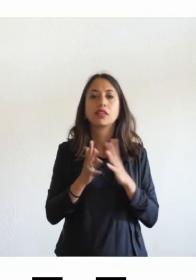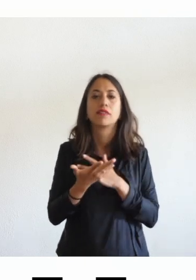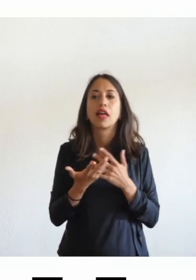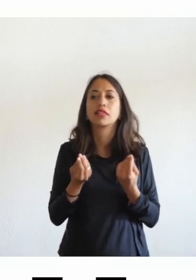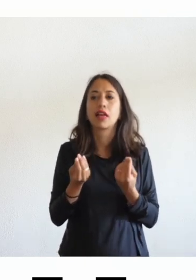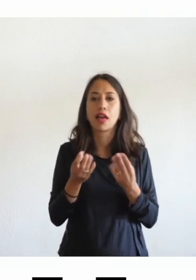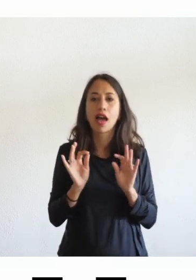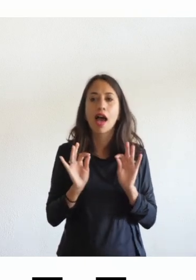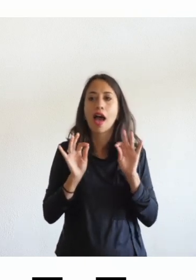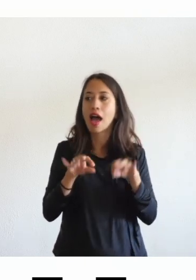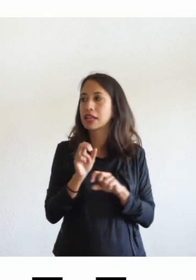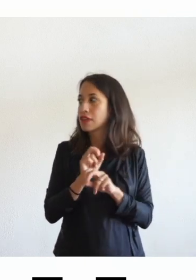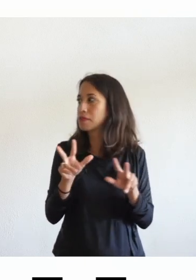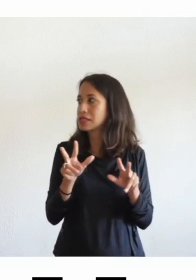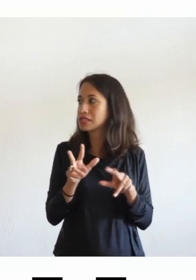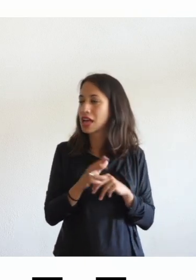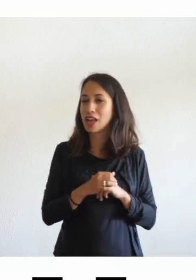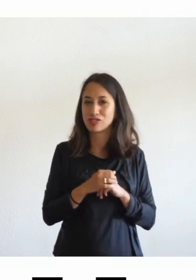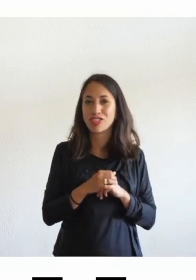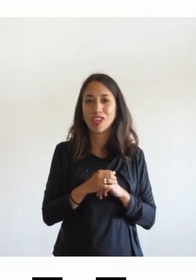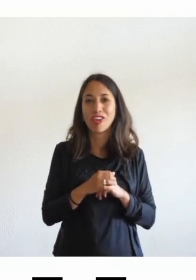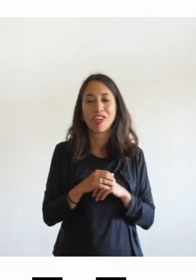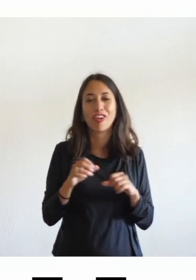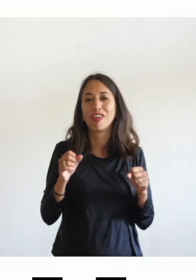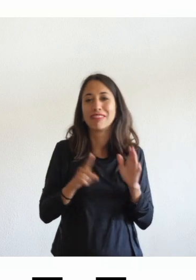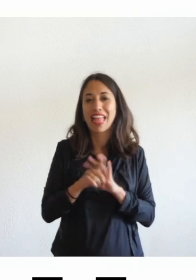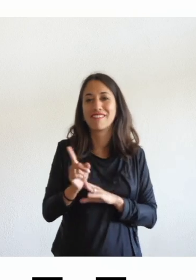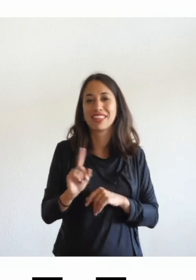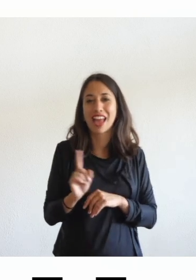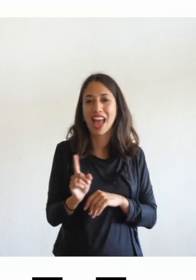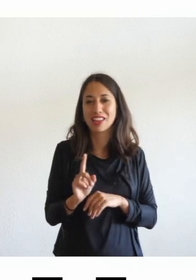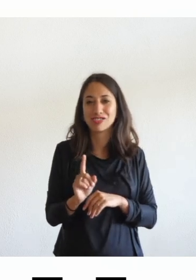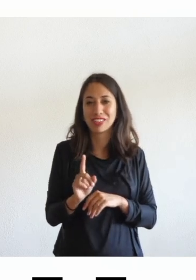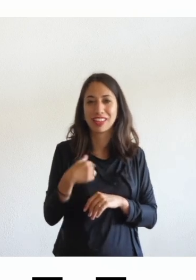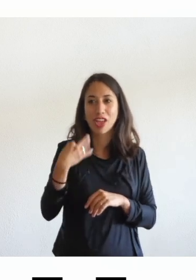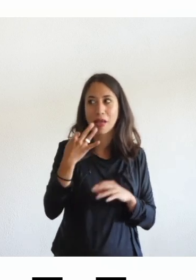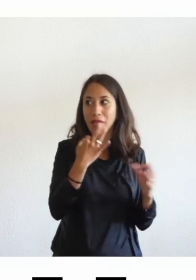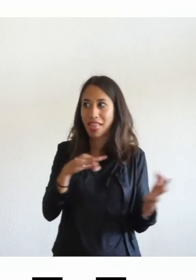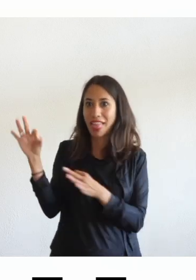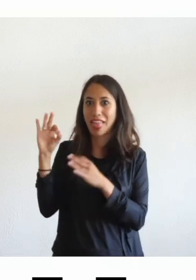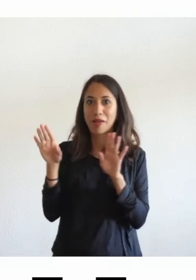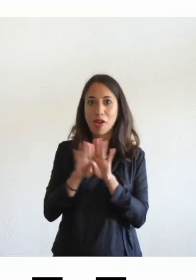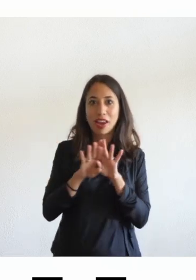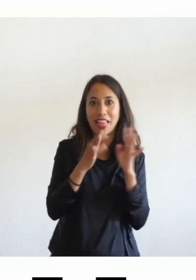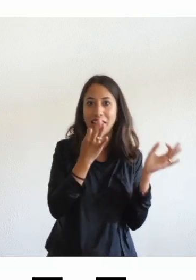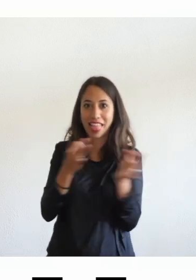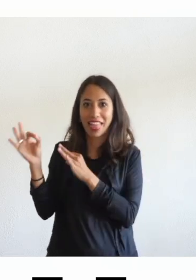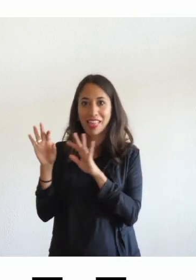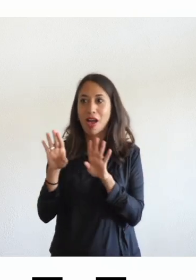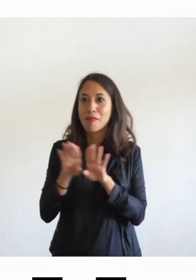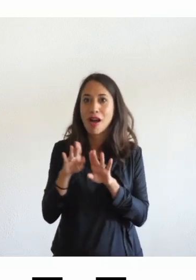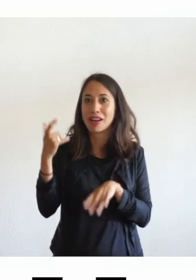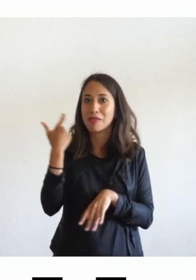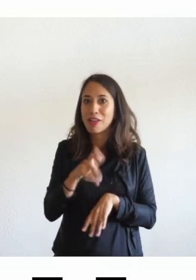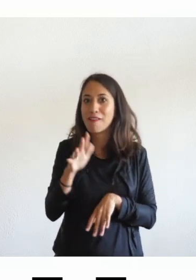sicuro non potrà essere quello efficace ogni tanto guardo la porta perché spero che arrivi